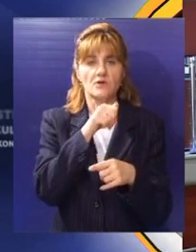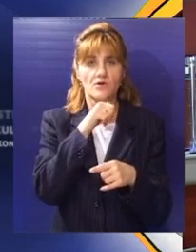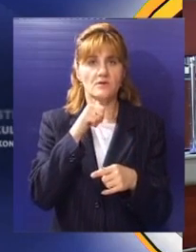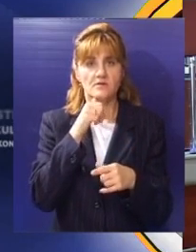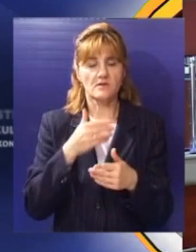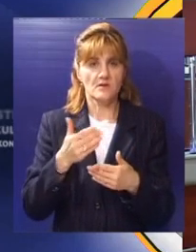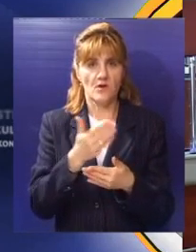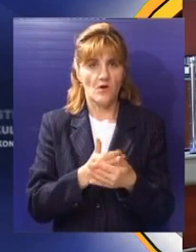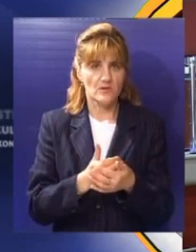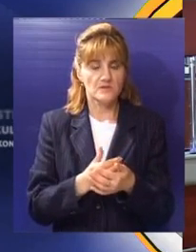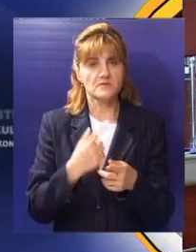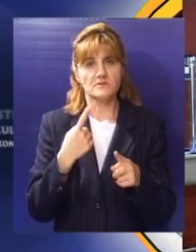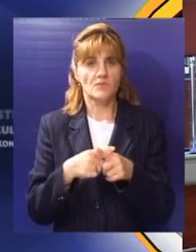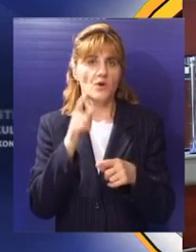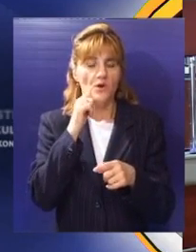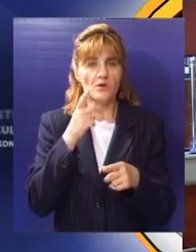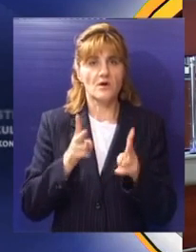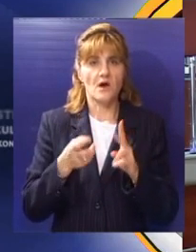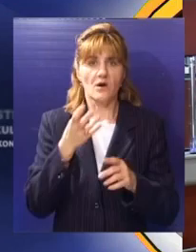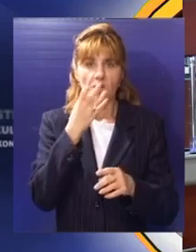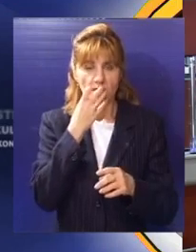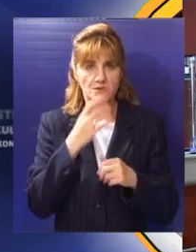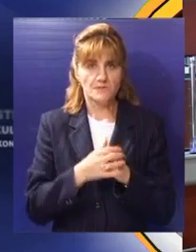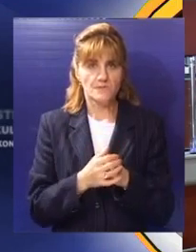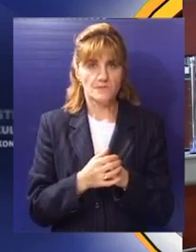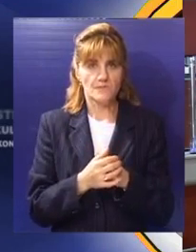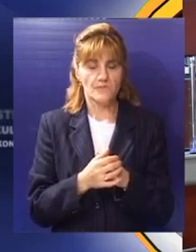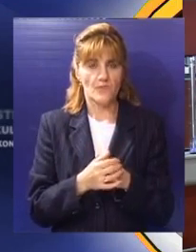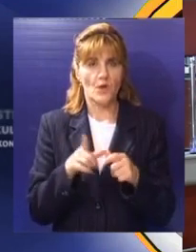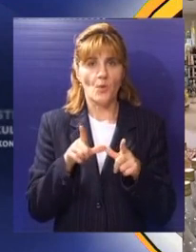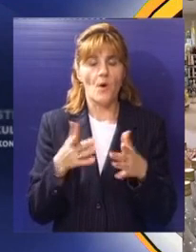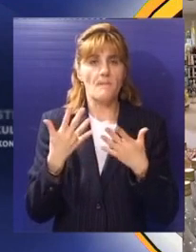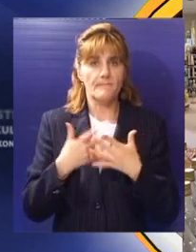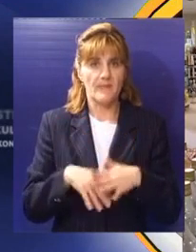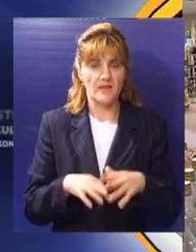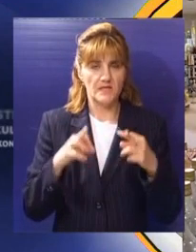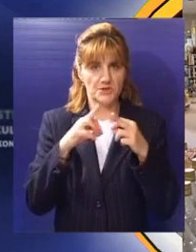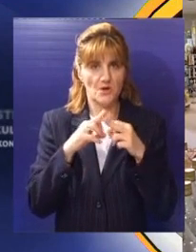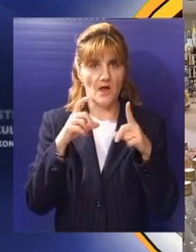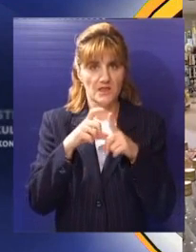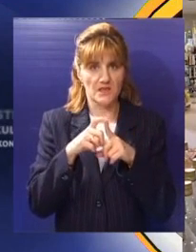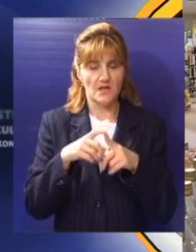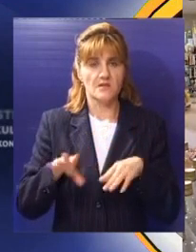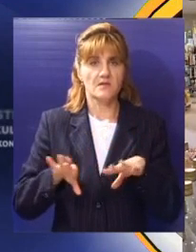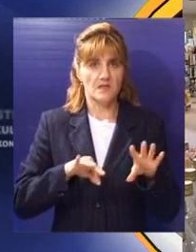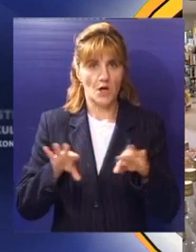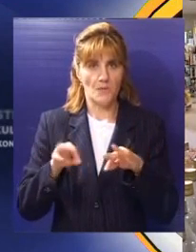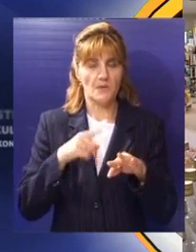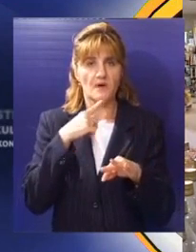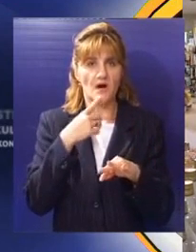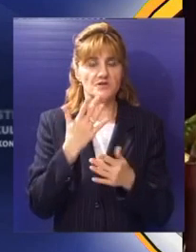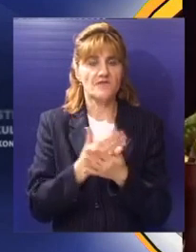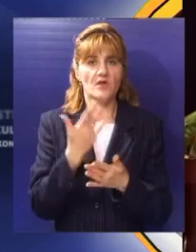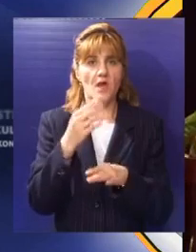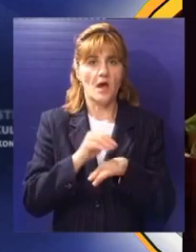im izlazimo u susret u skladu sa njihovim mogućnostima na tekućem računom. U preduzeću AD Trgopromet kažu da već